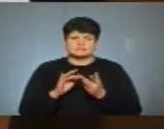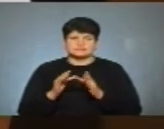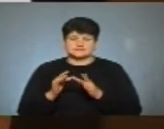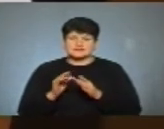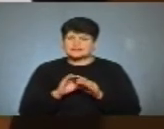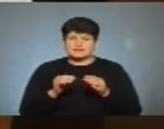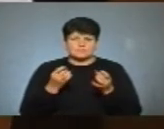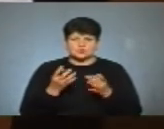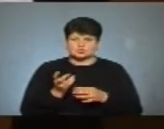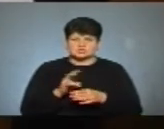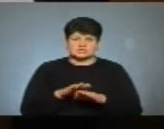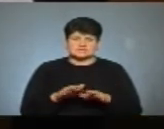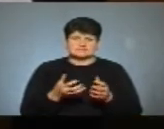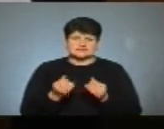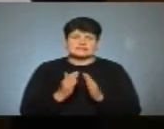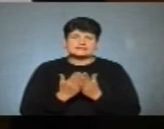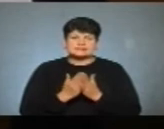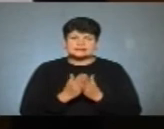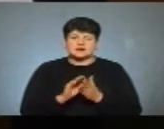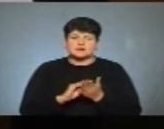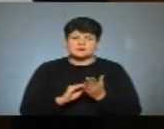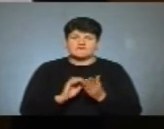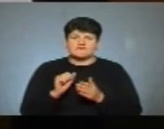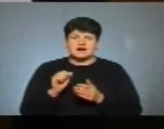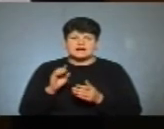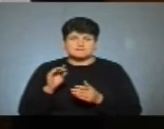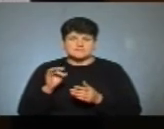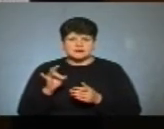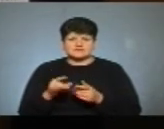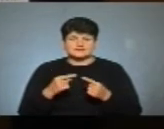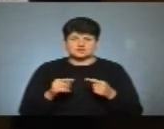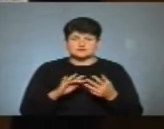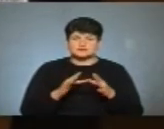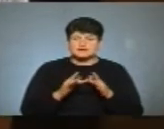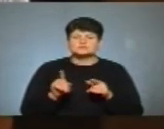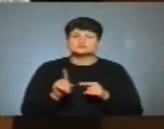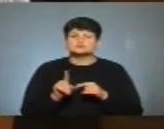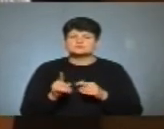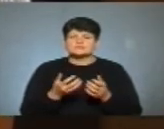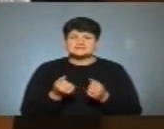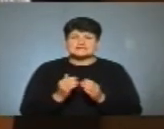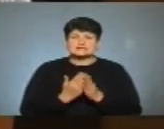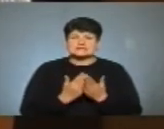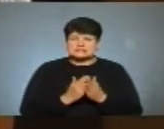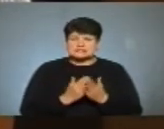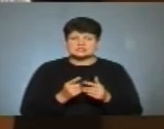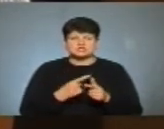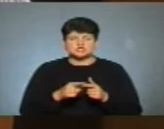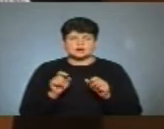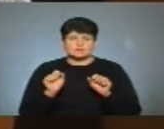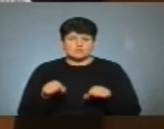Не просто от прийшли діти, взяли книги, а пишуть на Вайбер, пишуть в інші соцмережі, щоб взяти книгу, чи